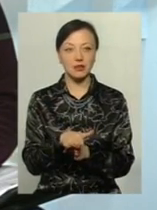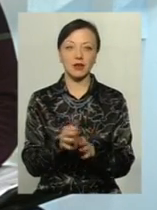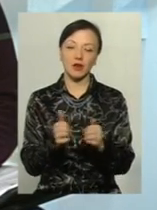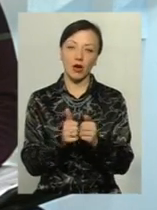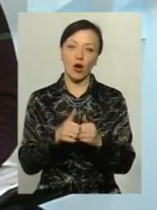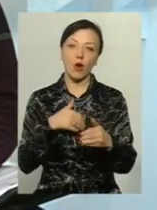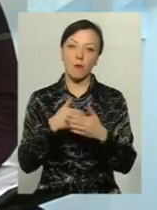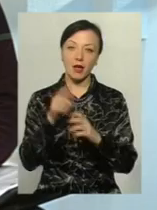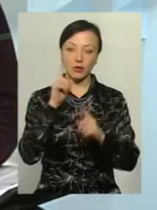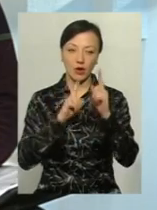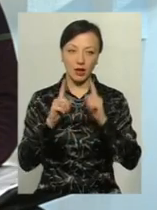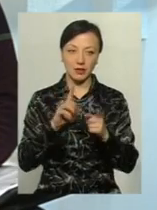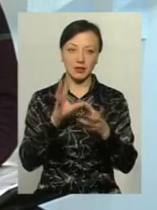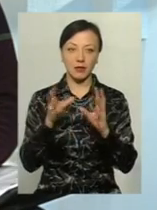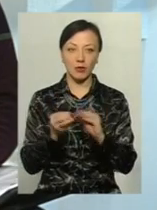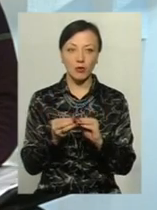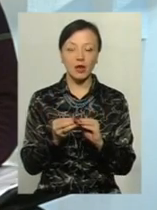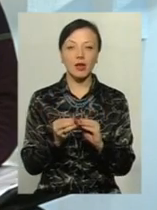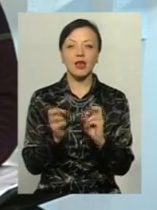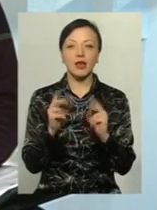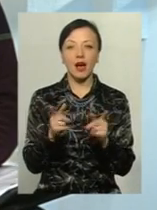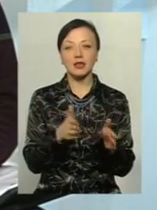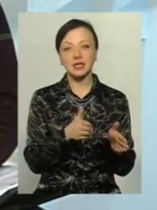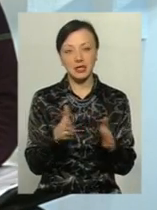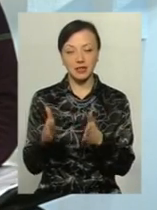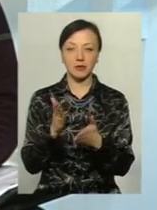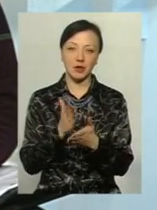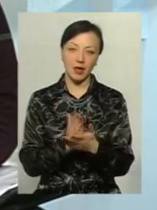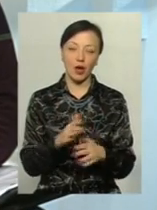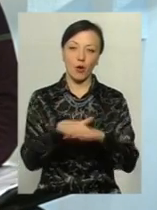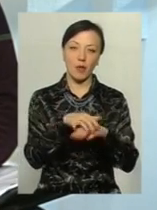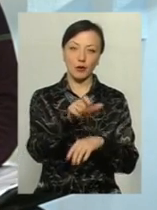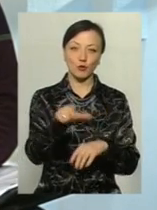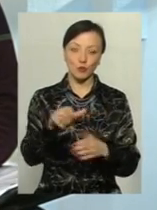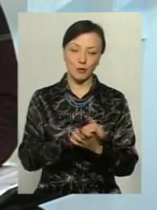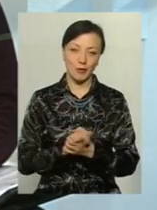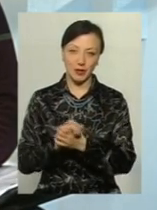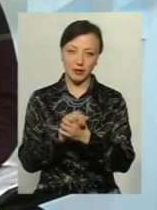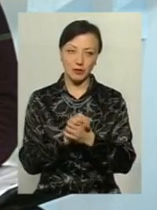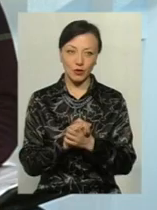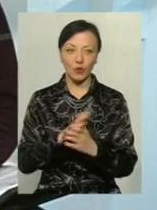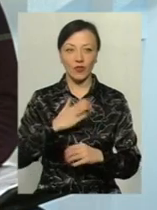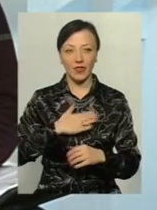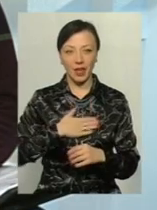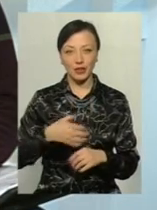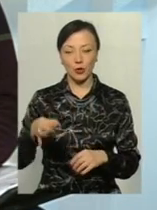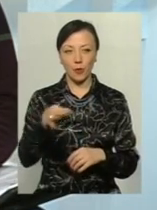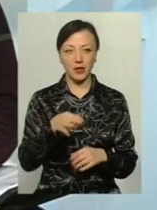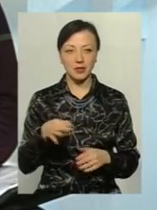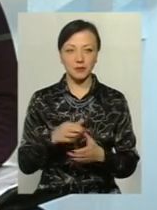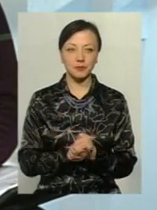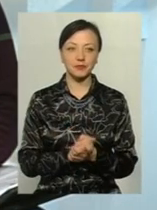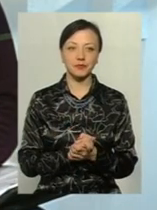громадської ради, загалом того, наскільки зрілим є громадянське суспільство у нашій області.